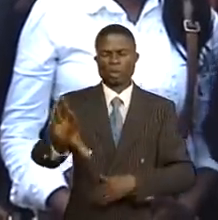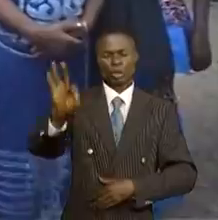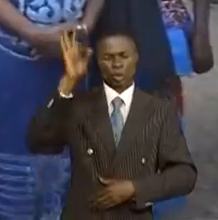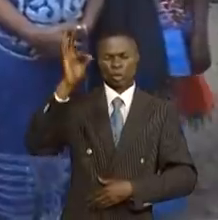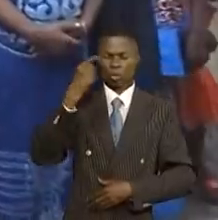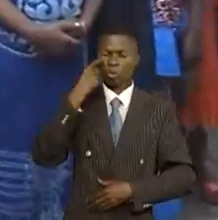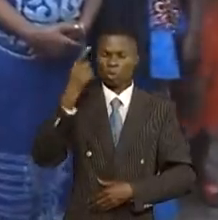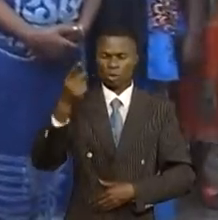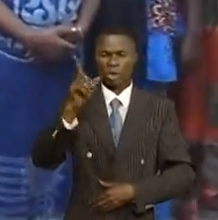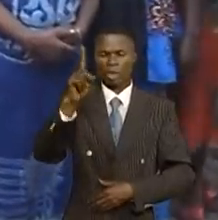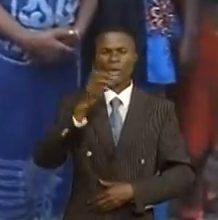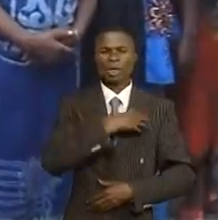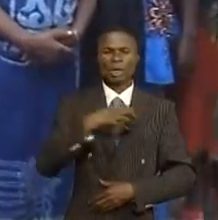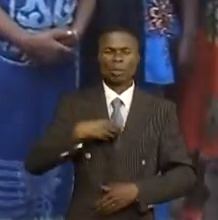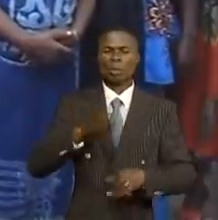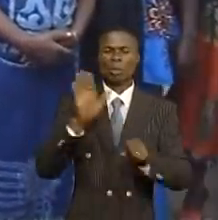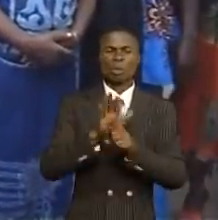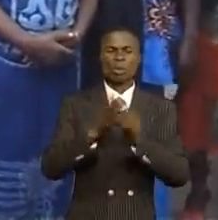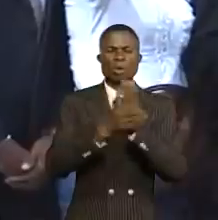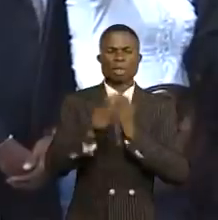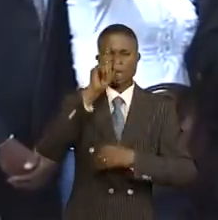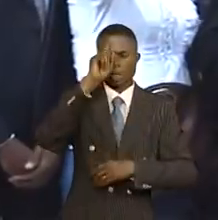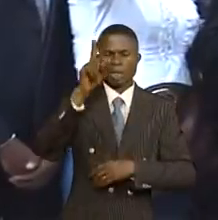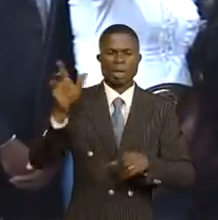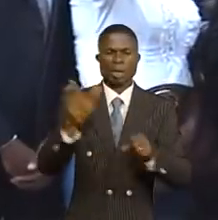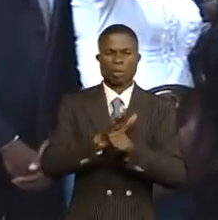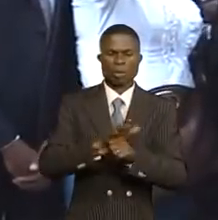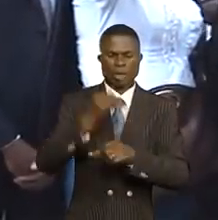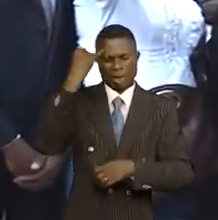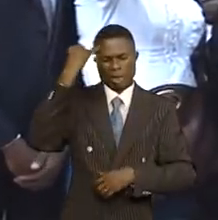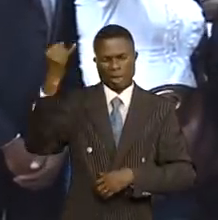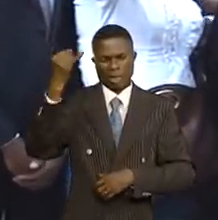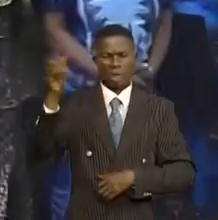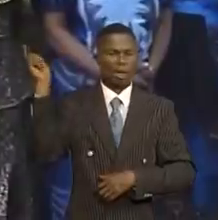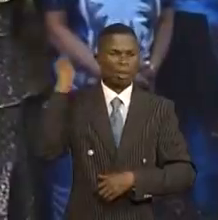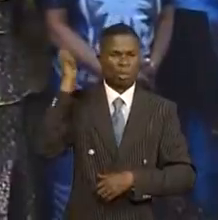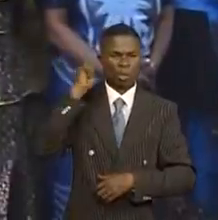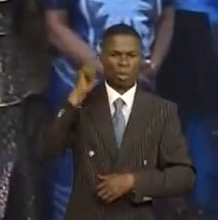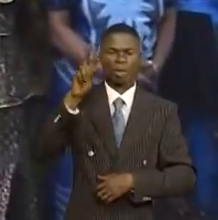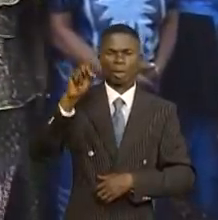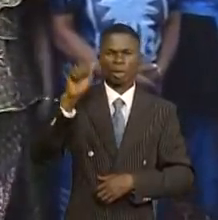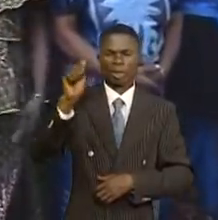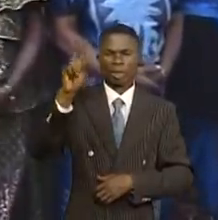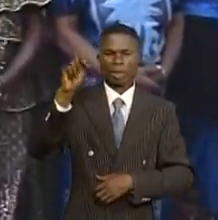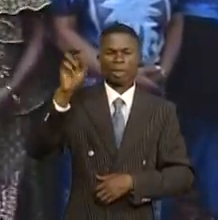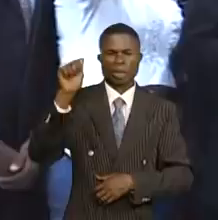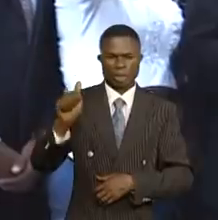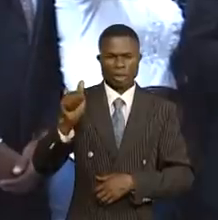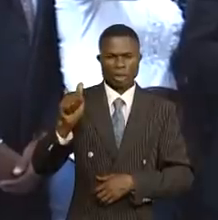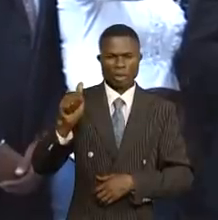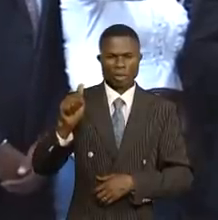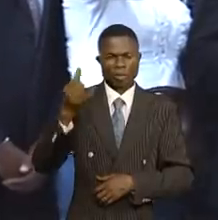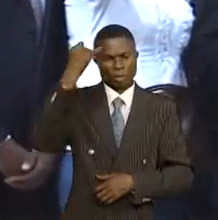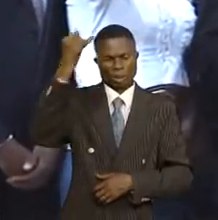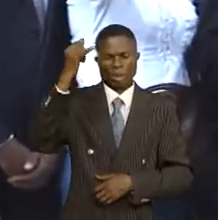dévolu sur une femme de qualité, intelligente et pleine d'initiatives, le professeur Nana Manouanina Kiyoumba. L